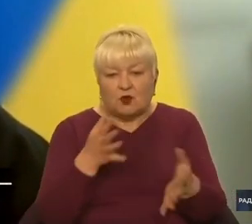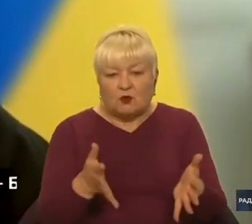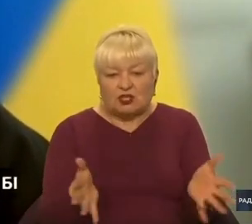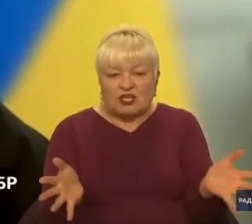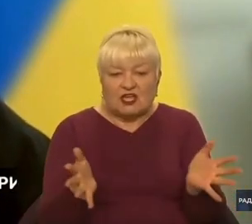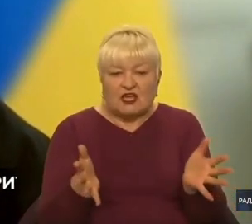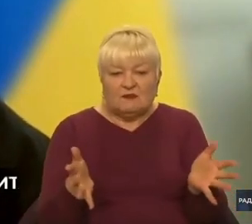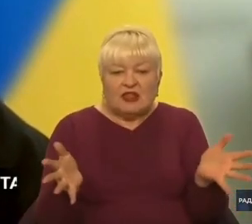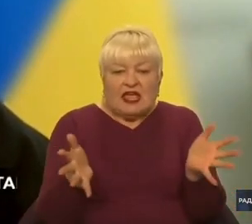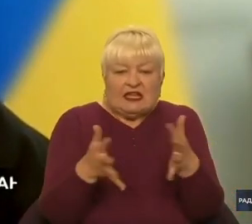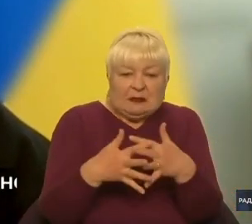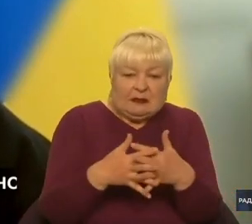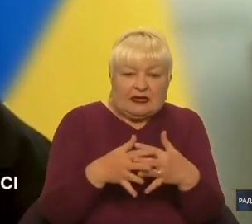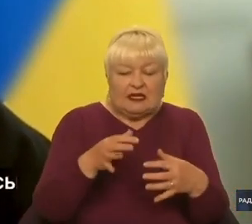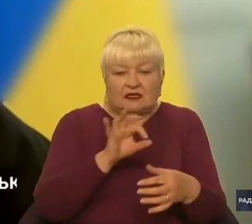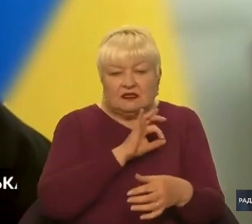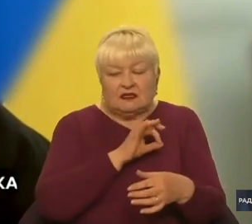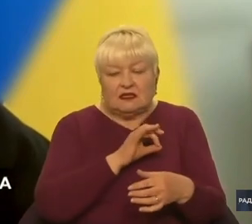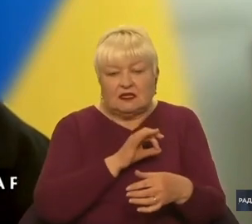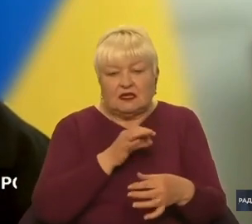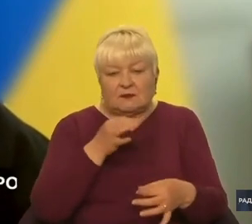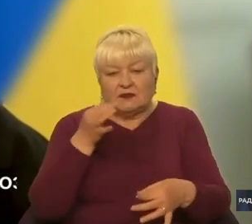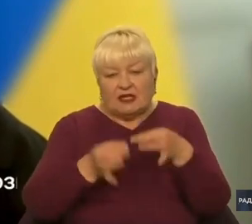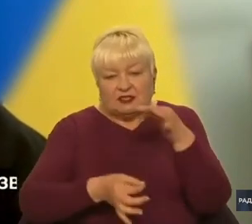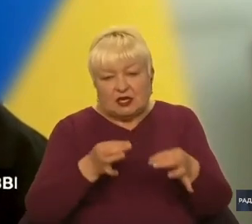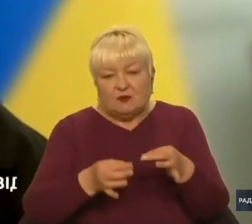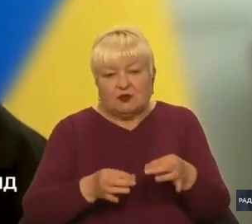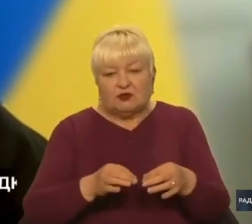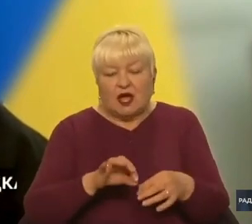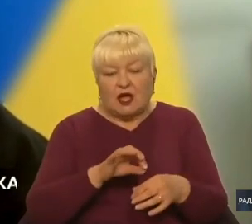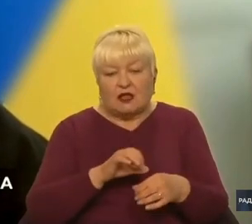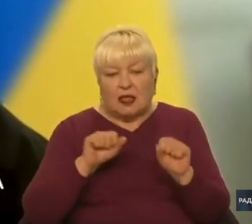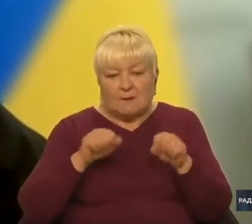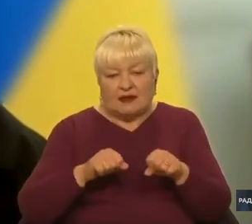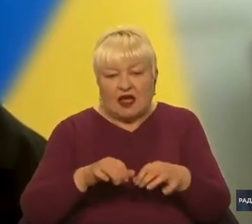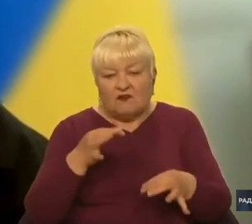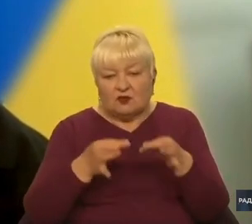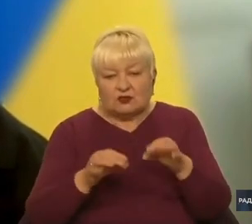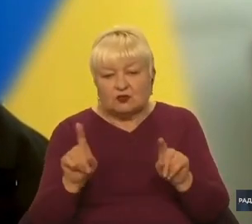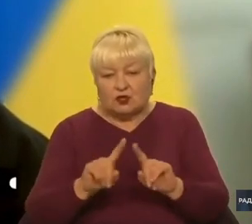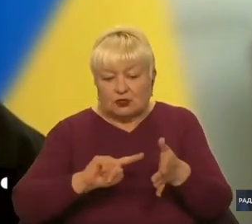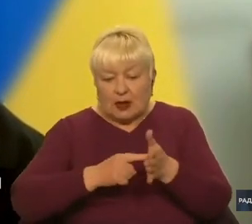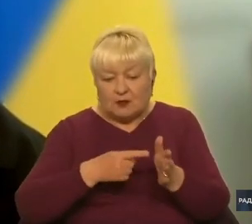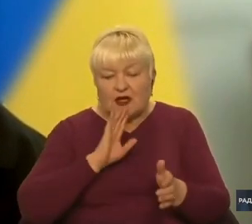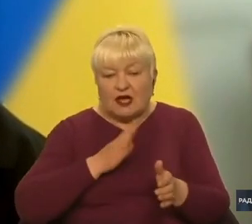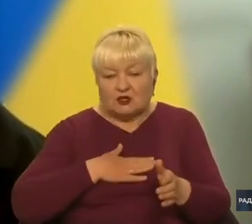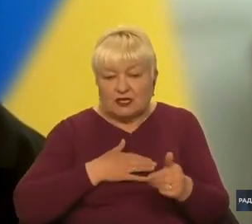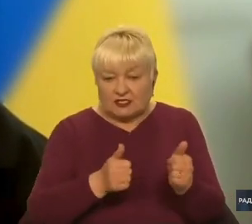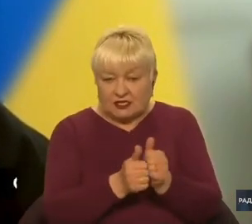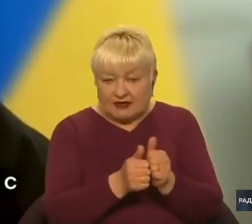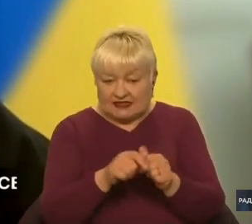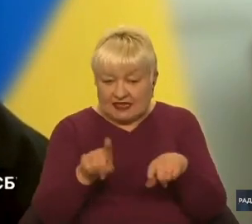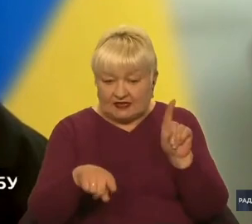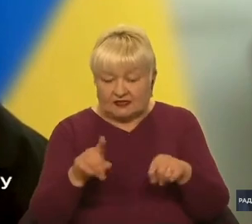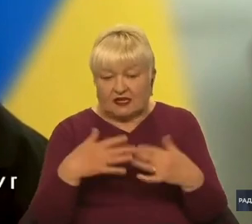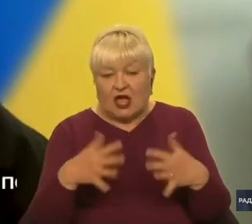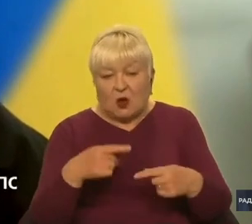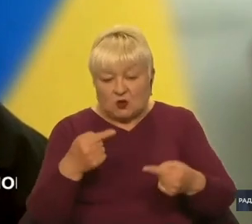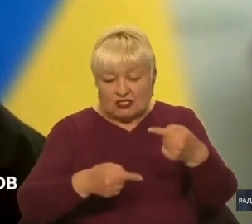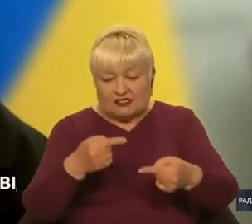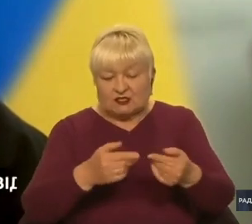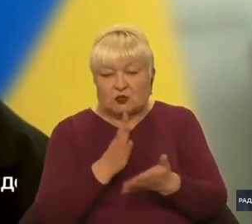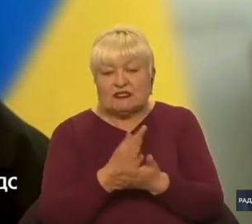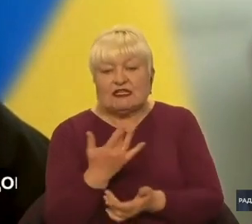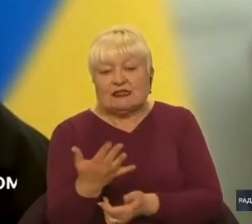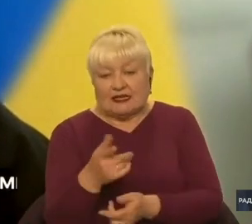трибунали, про будь-які гібридні правосуддя, на якому наполягають певні наші партнери. Ця дискусія вже йде декілька місяців,